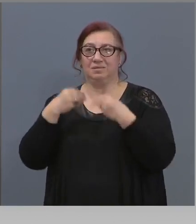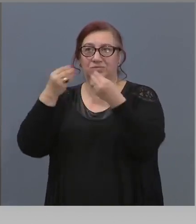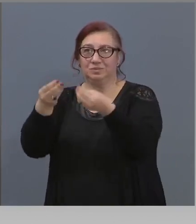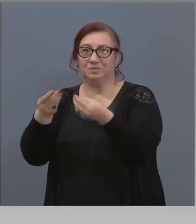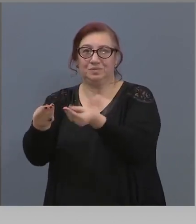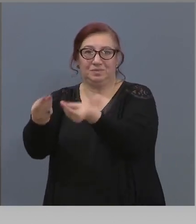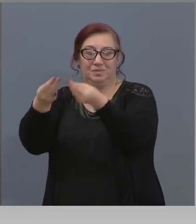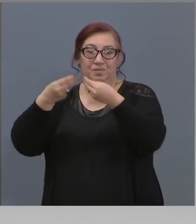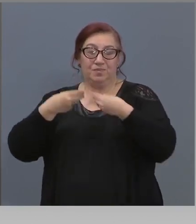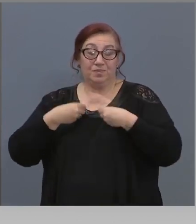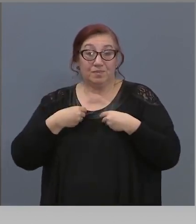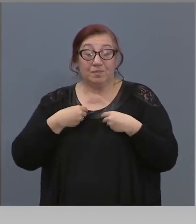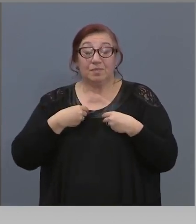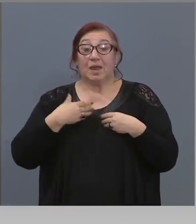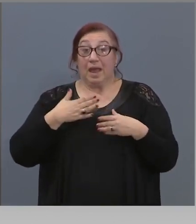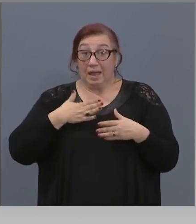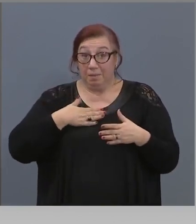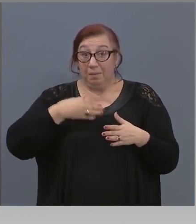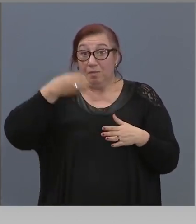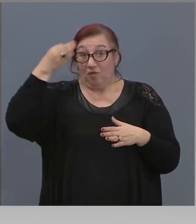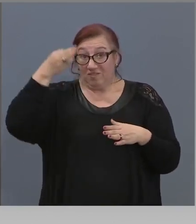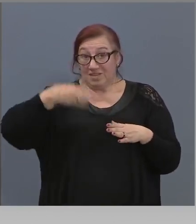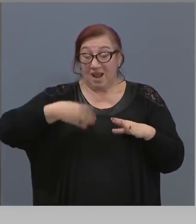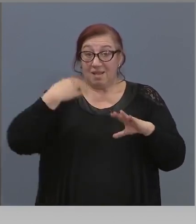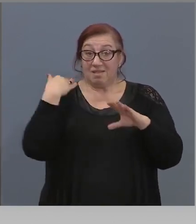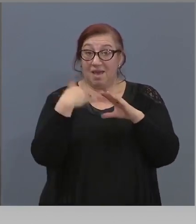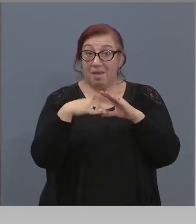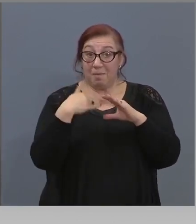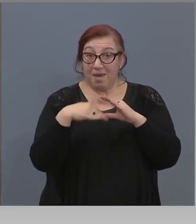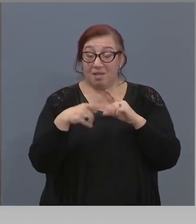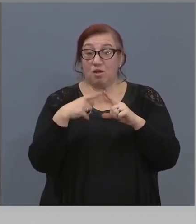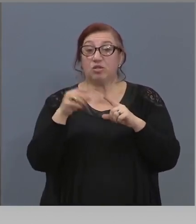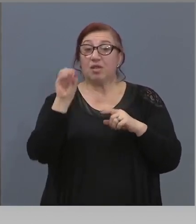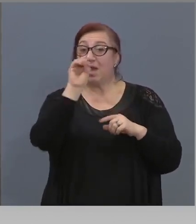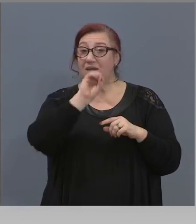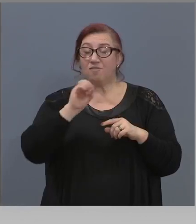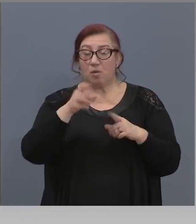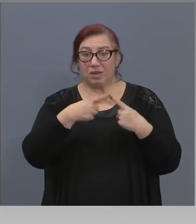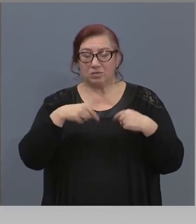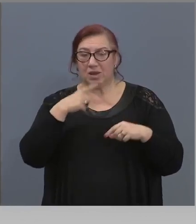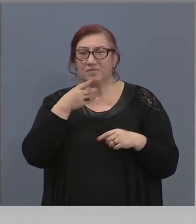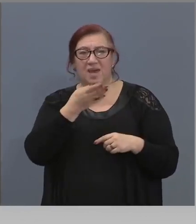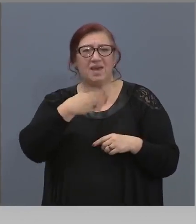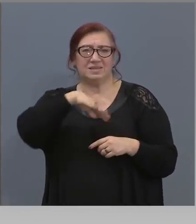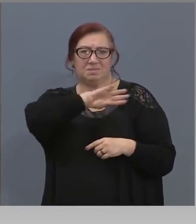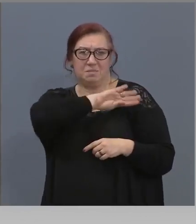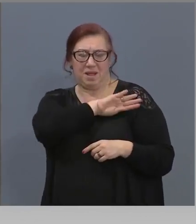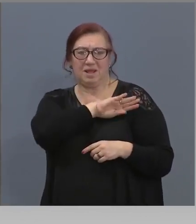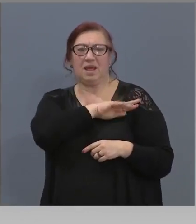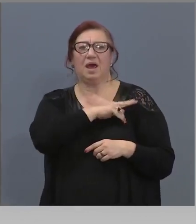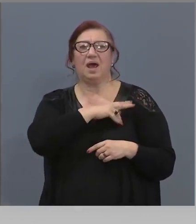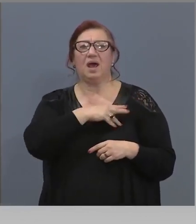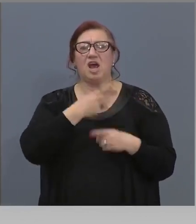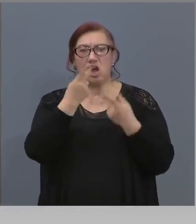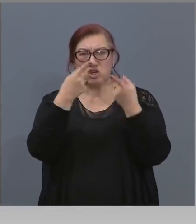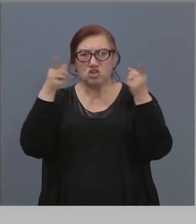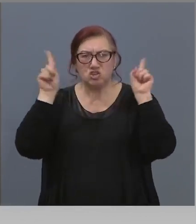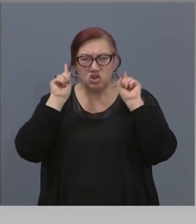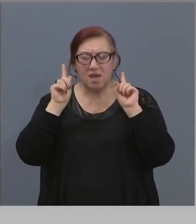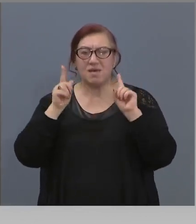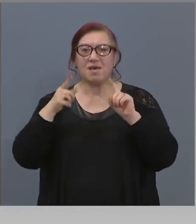В официалния имейл на Европейската комисия се каза, че Испания, Чехия се съдат с